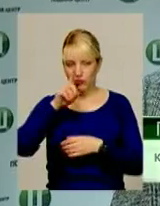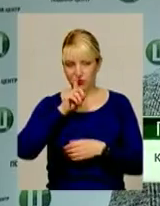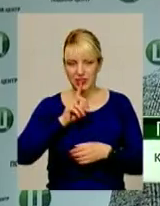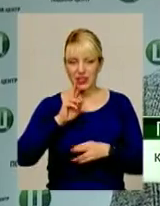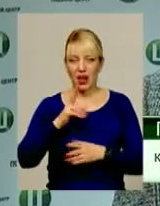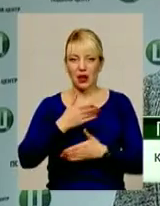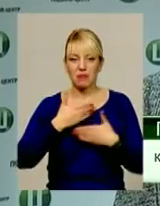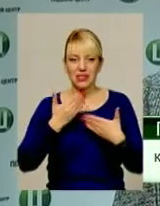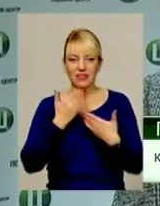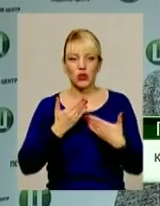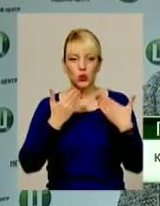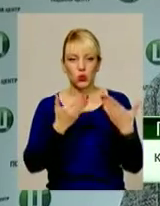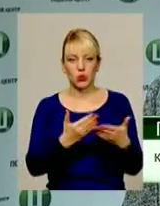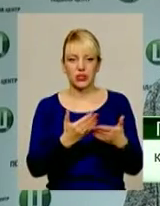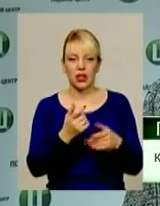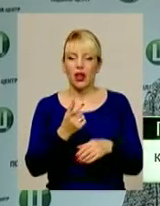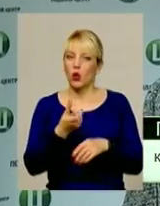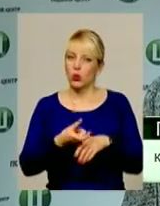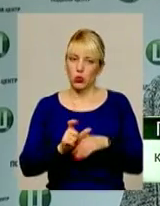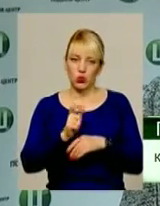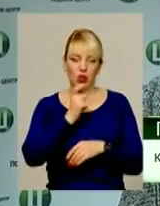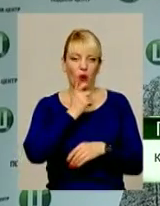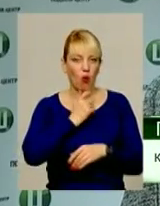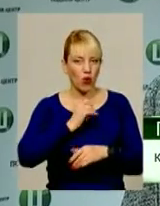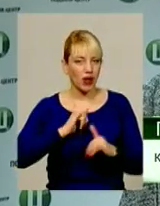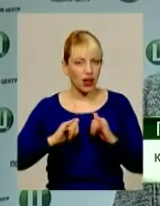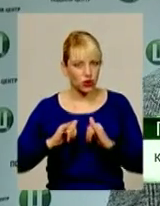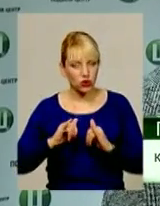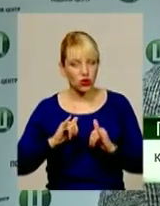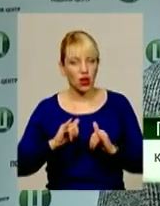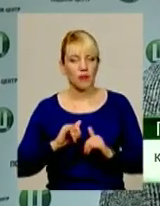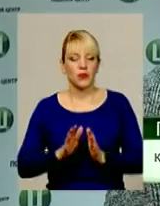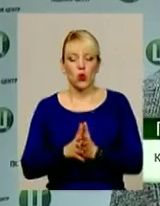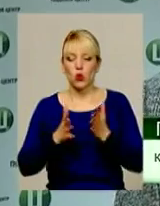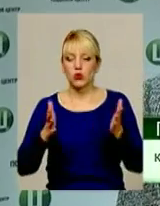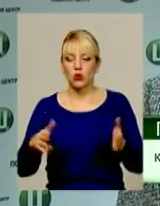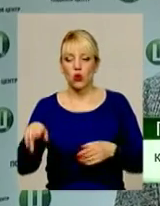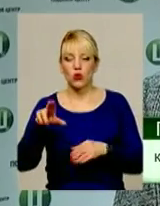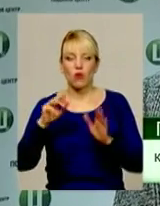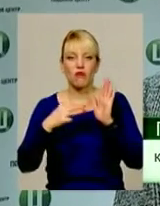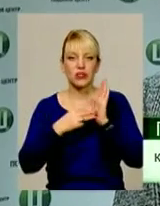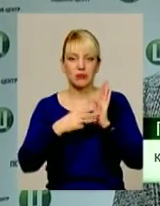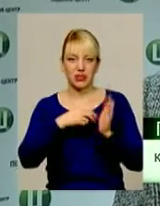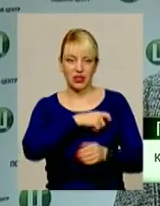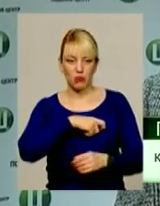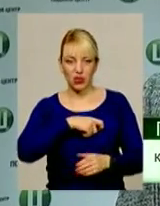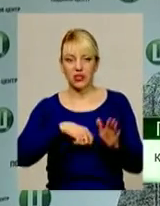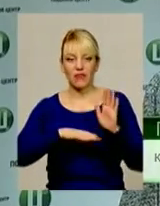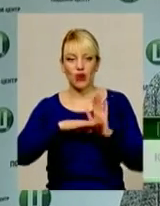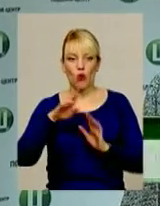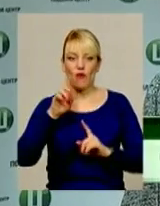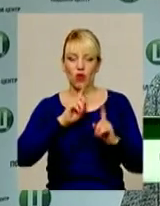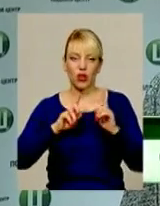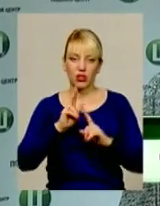як ми звернулися дуже коректно, розлого до восьми депутатів Верховної Ради, які